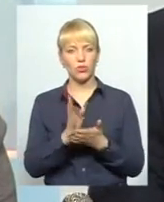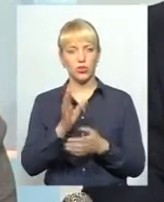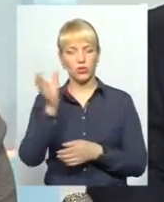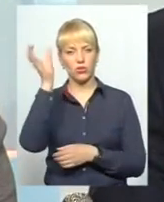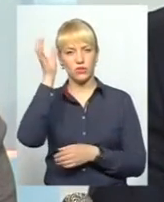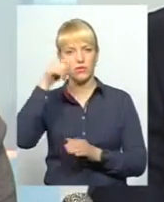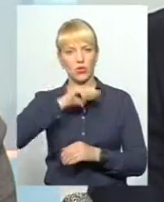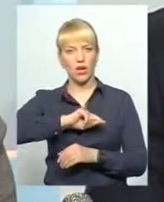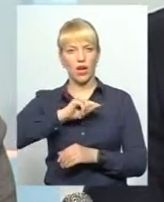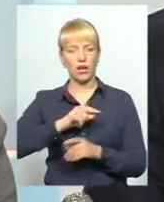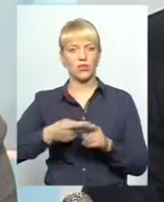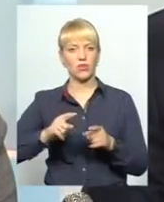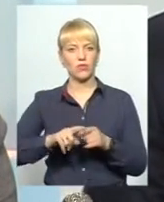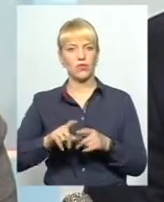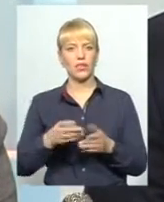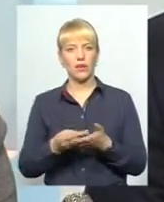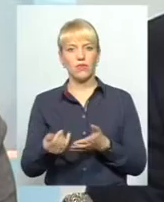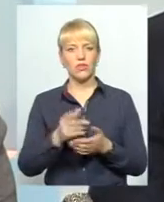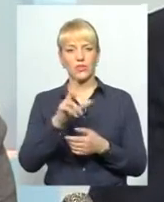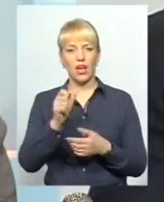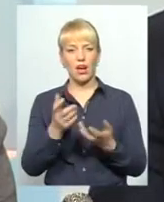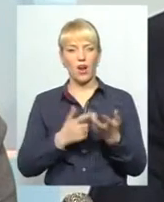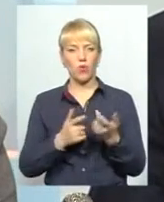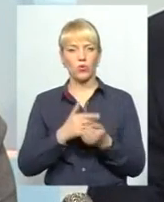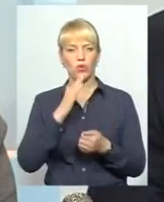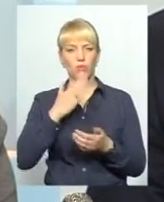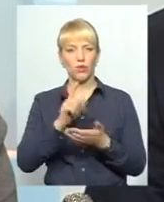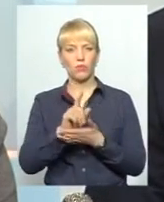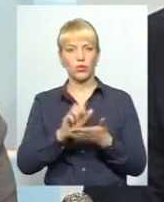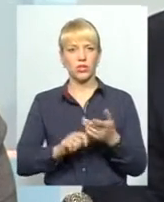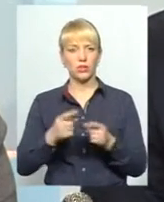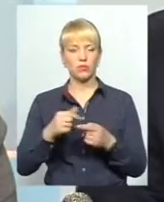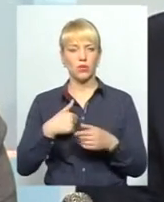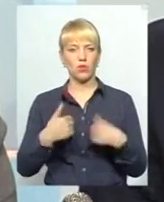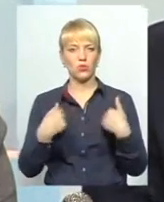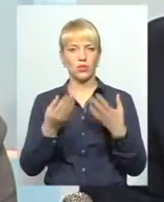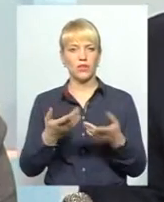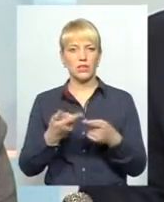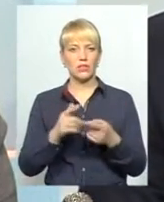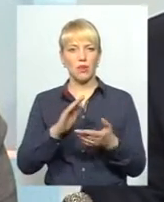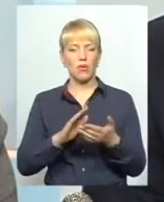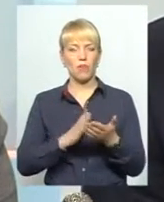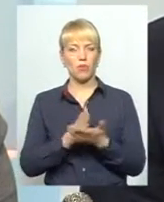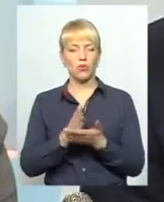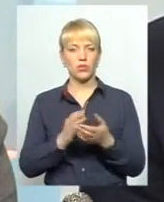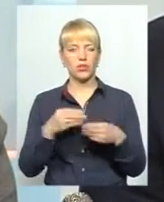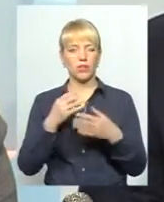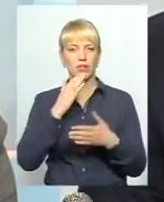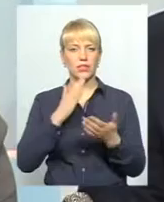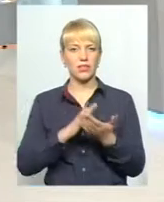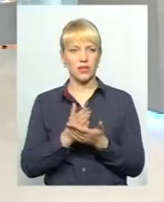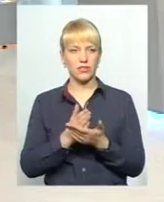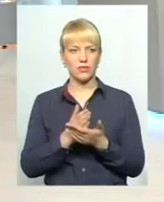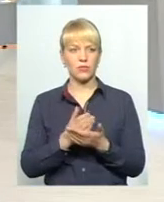характеру. І вони також фінансуються за рахунок моїх податків. Я, відповідно, хочу, щоб ці послуги мені надавалися якісно. А що стосується доріг…